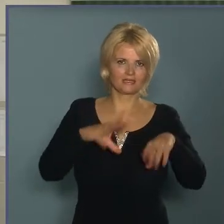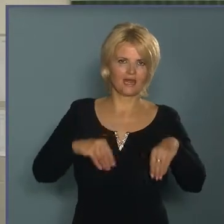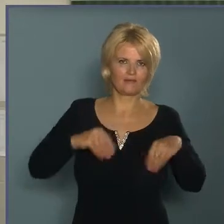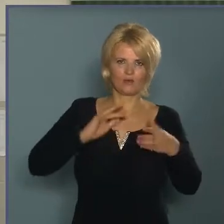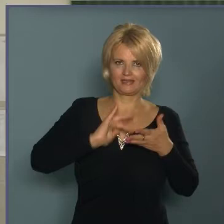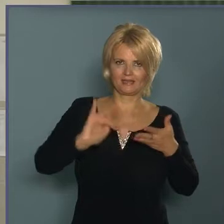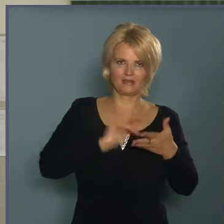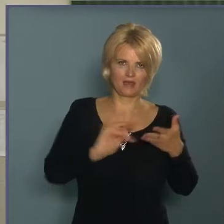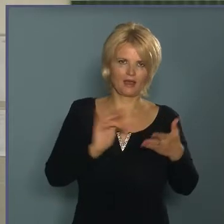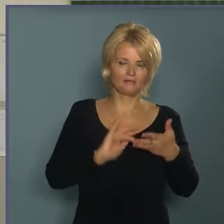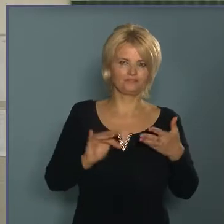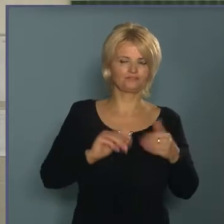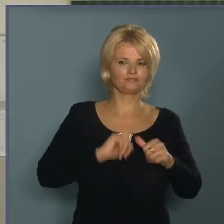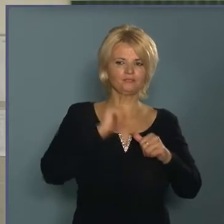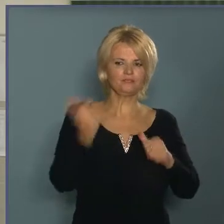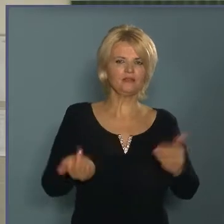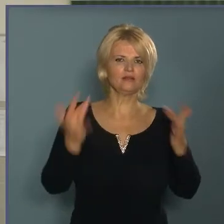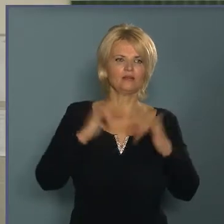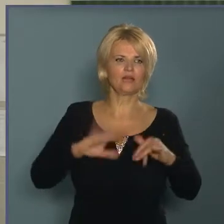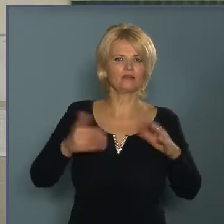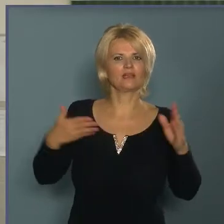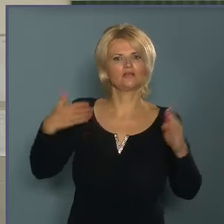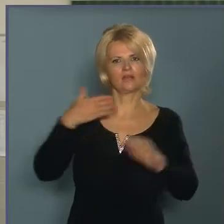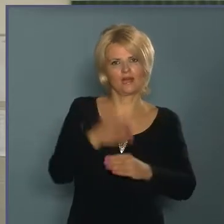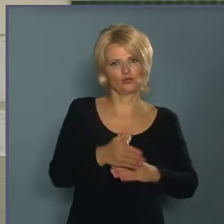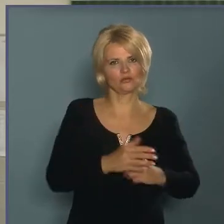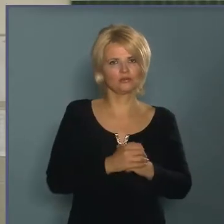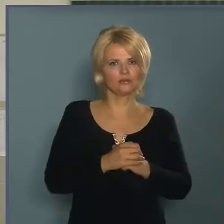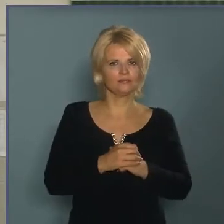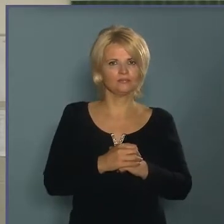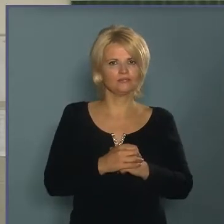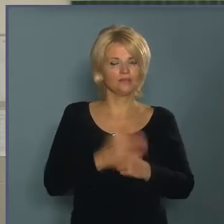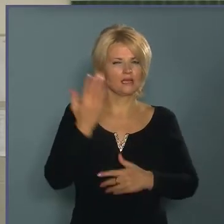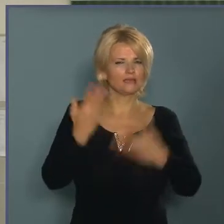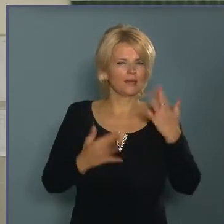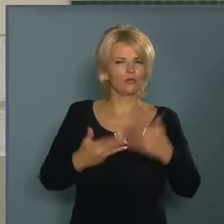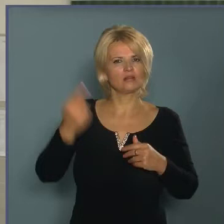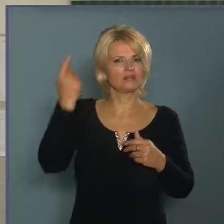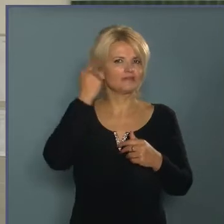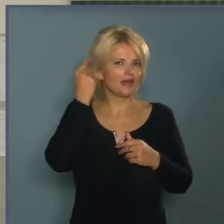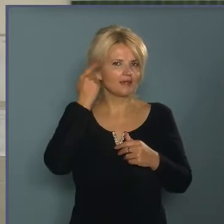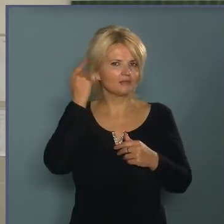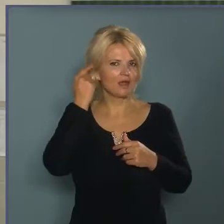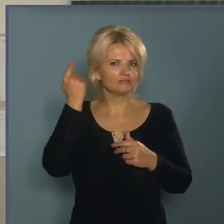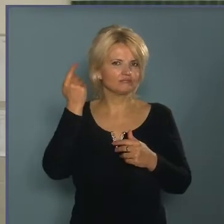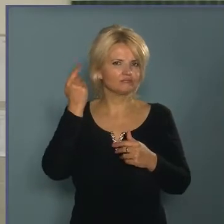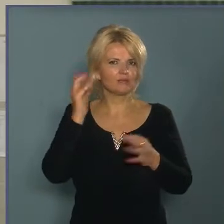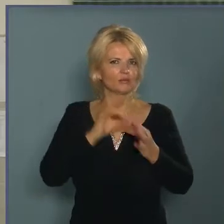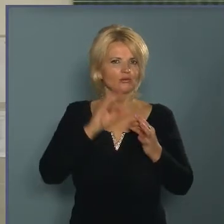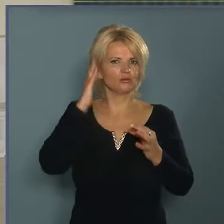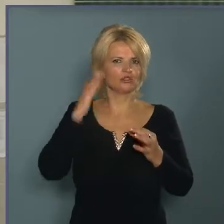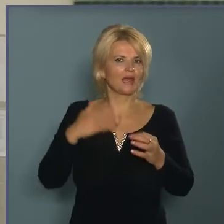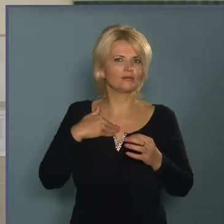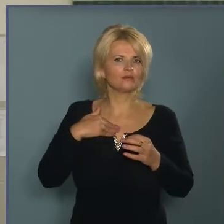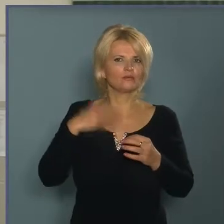ország legtállalobb helyére is eljuthassunk. És épp a számolgattam itt fejben, nincs pontos számítás, hogyha